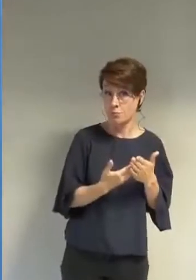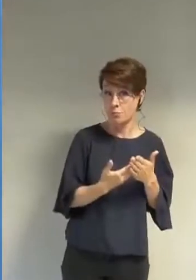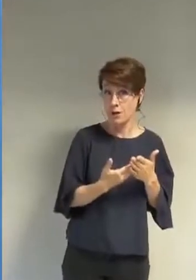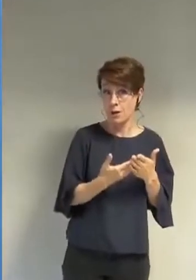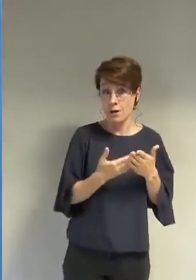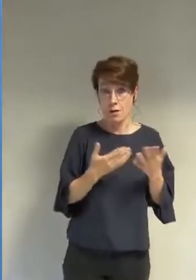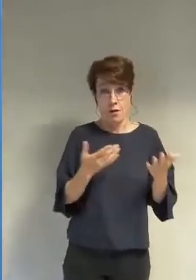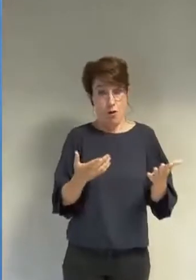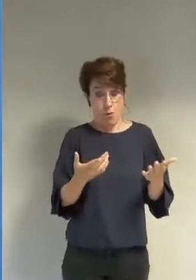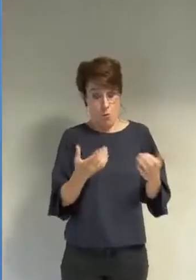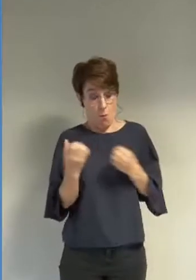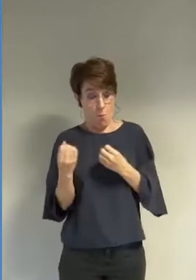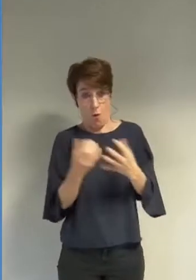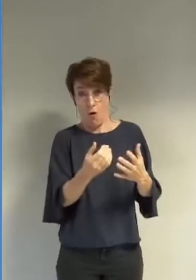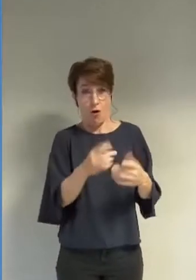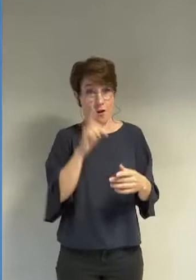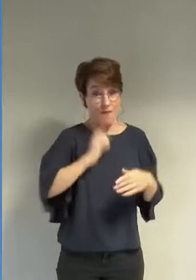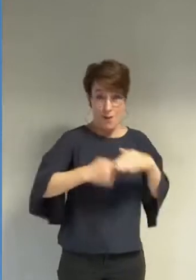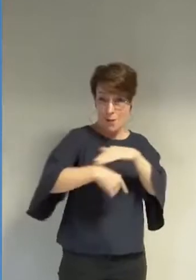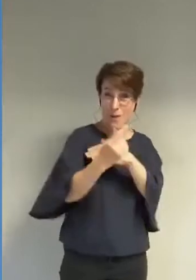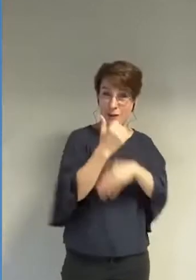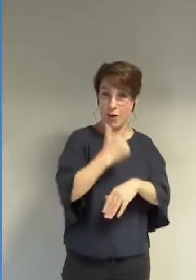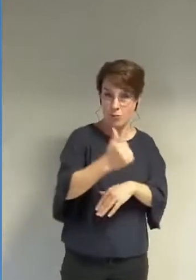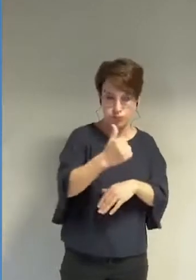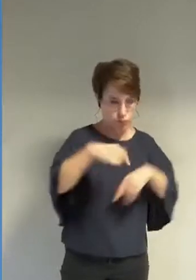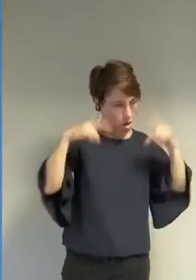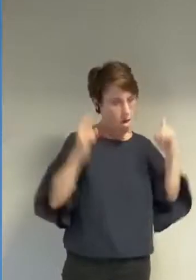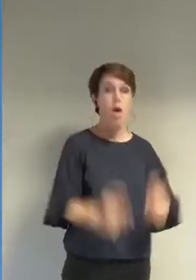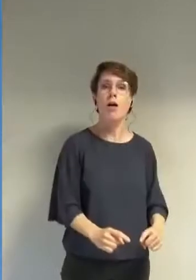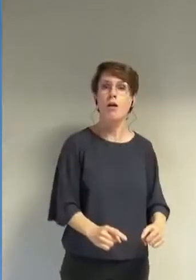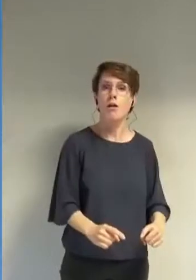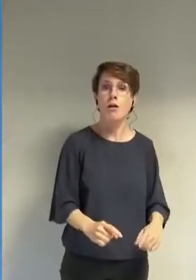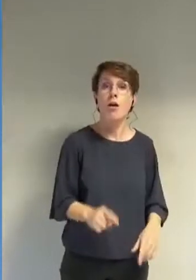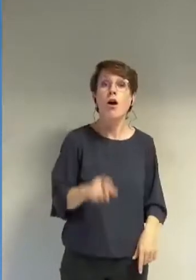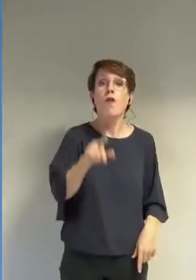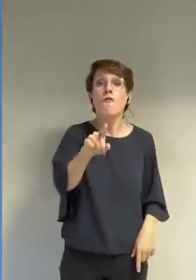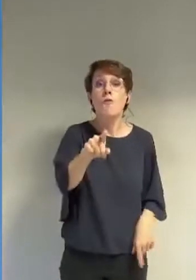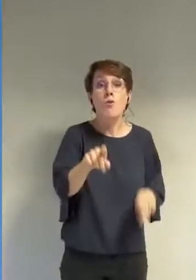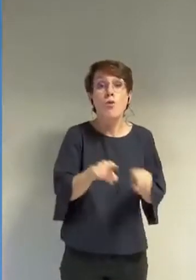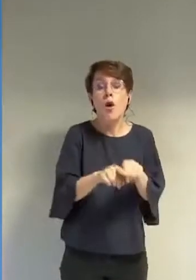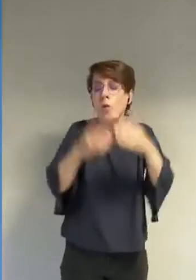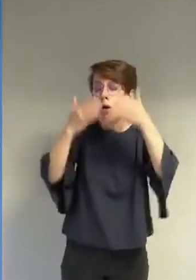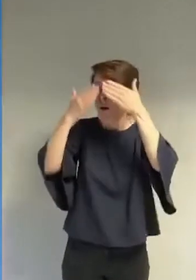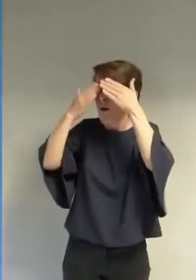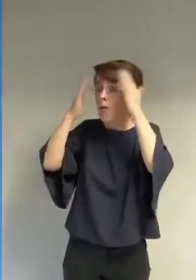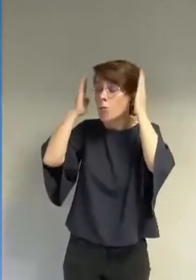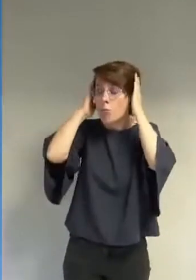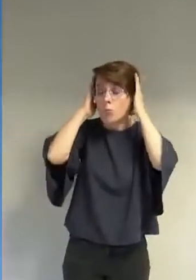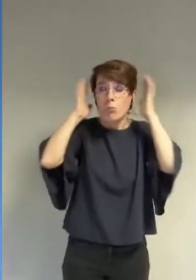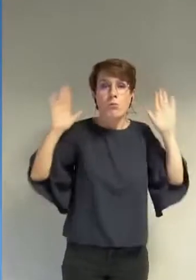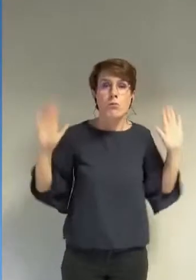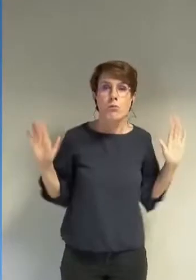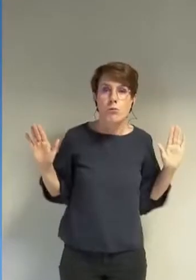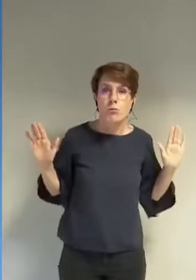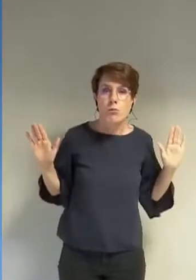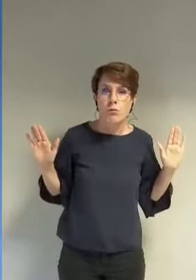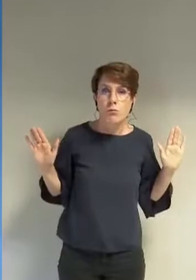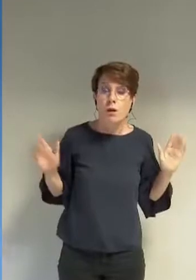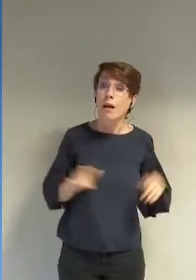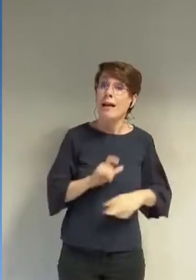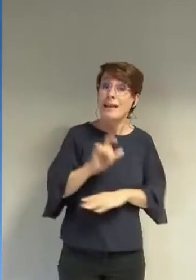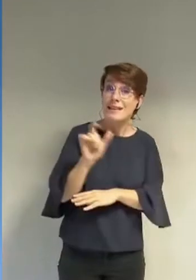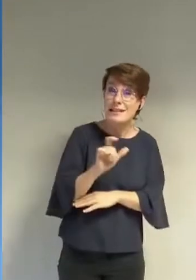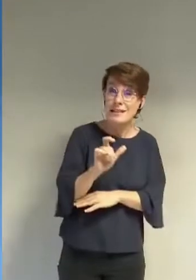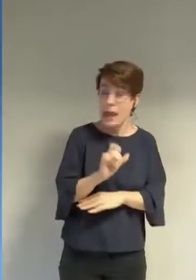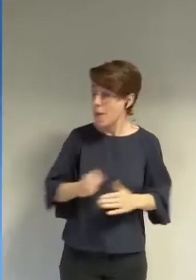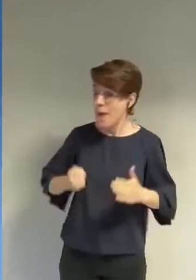à l'émancipation des femmes monsieur le maire vous feignez de ne pas comprendre pour l'islam intégriste les femmes sont